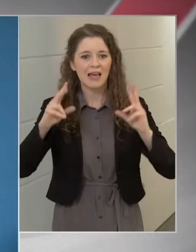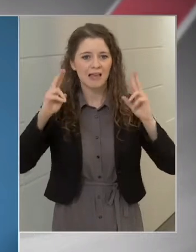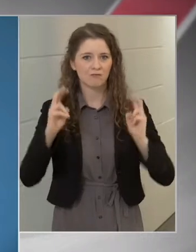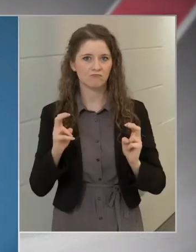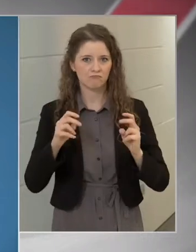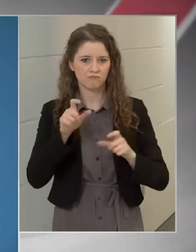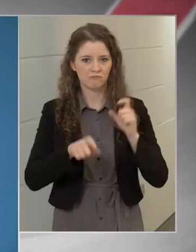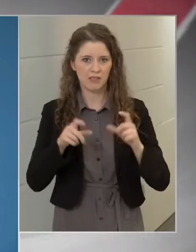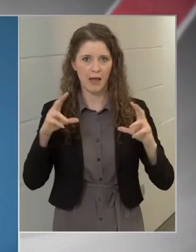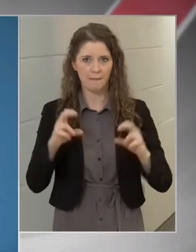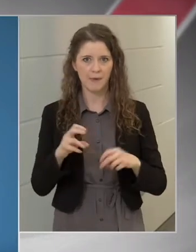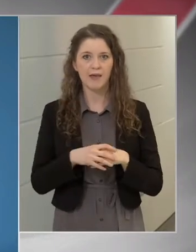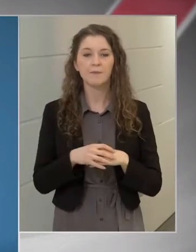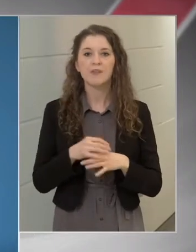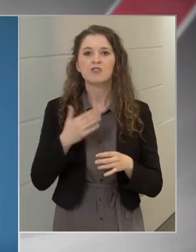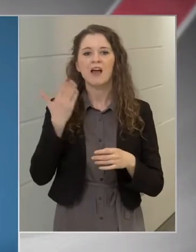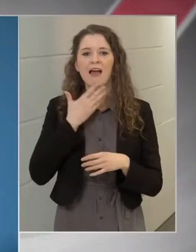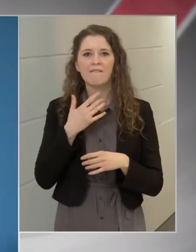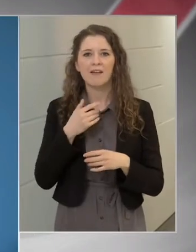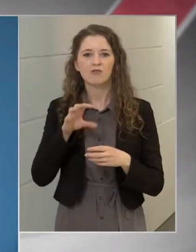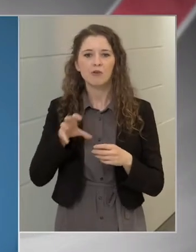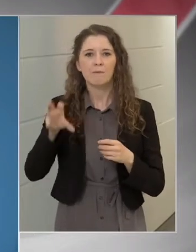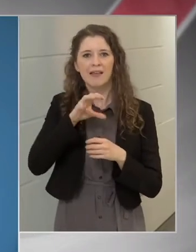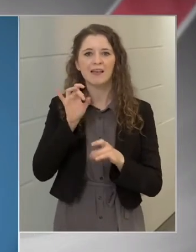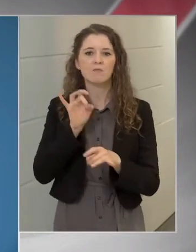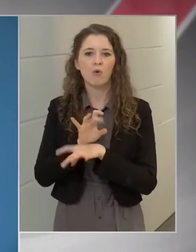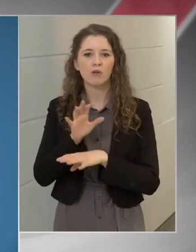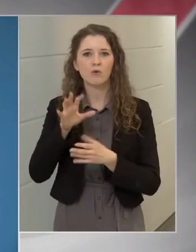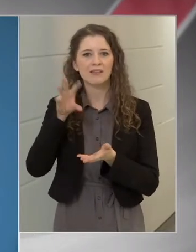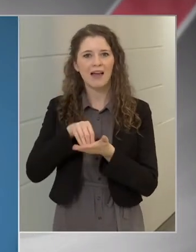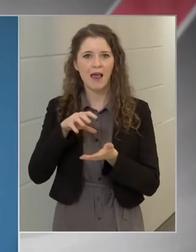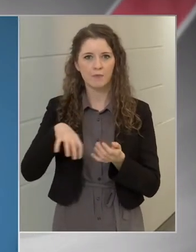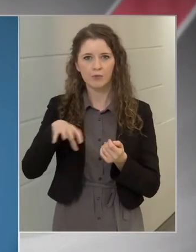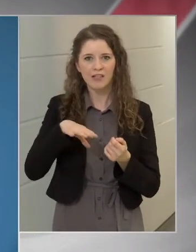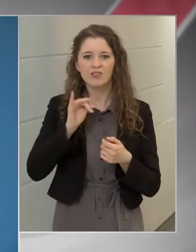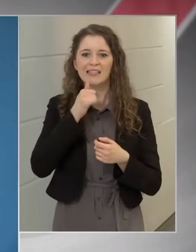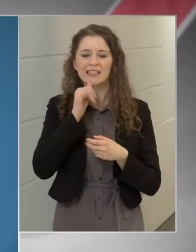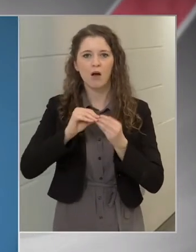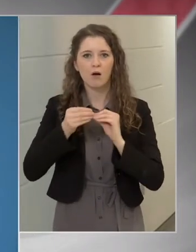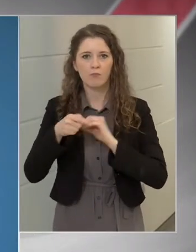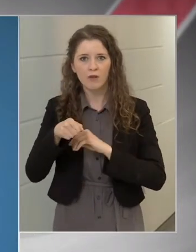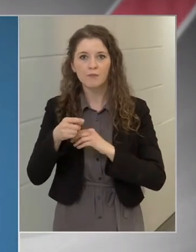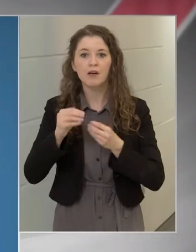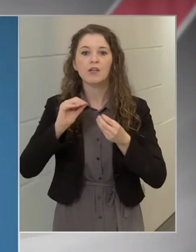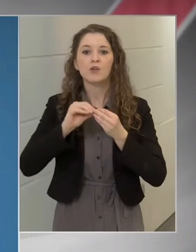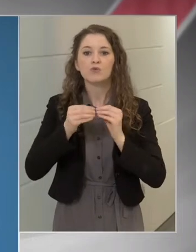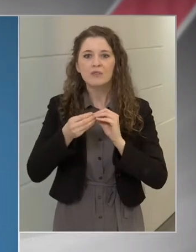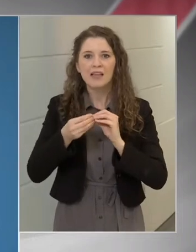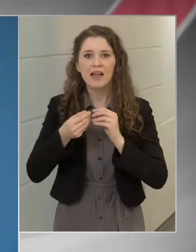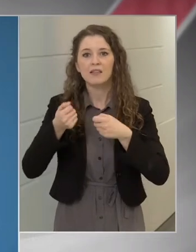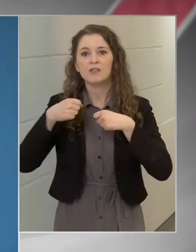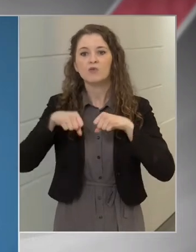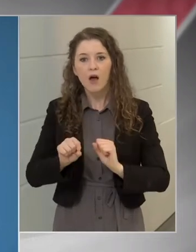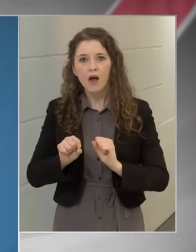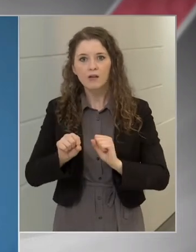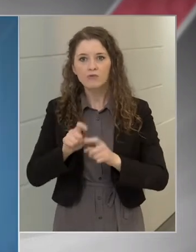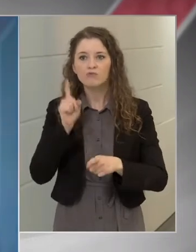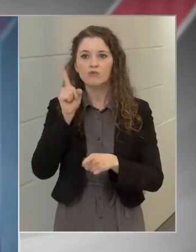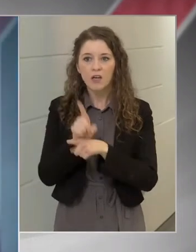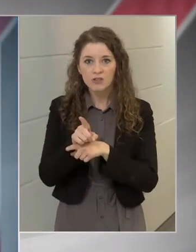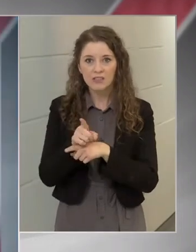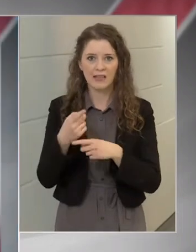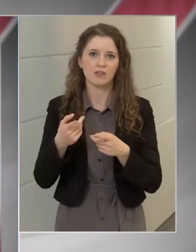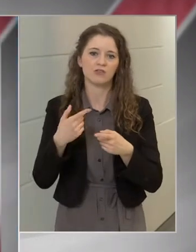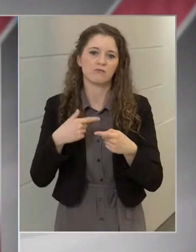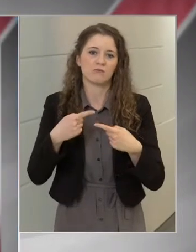vasárnap a Heves-megyei Boldog településen lévő italboltban az üzlet tulajdonosának az utasítására nyitották ki ezt az üzletet,